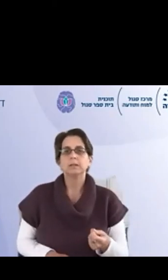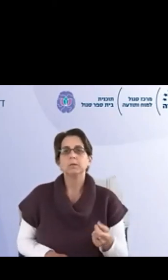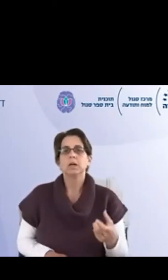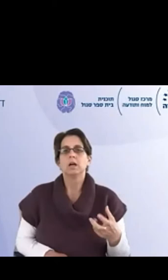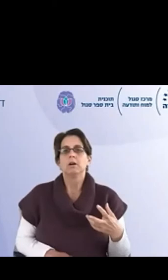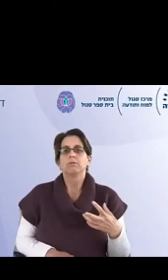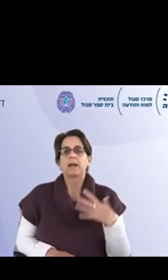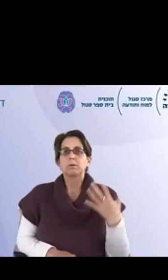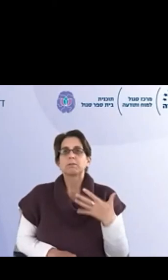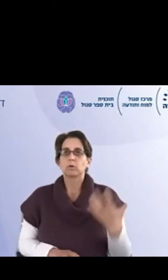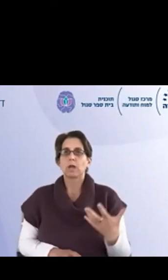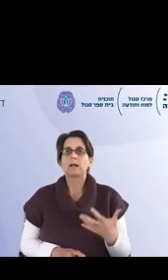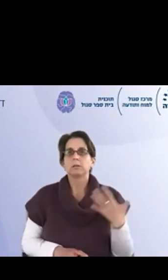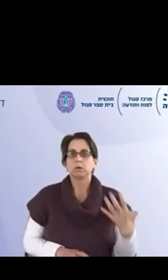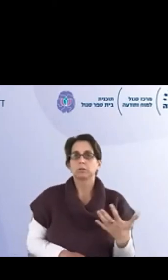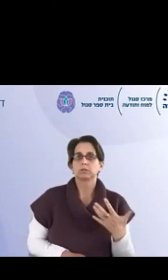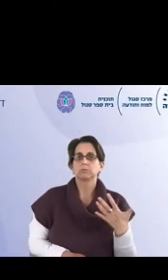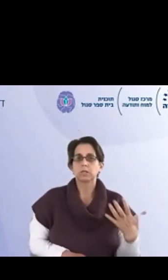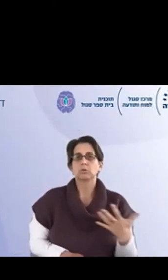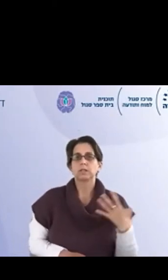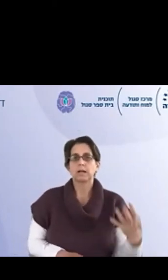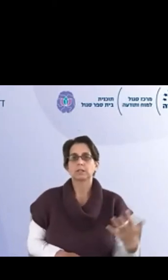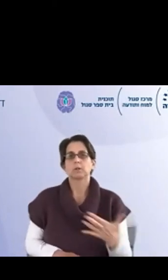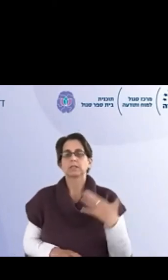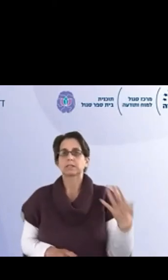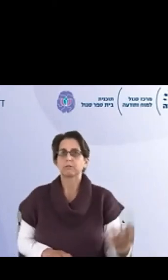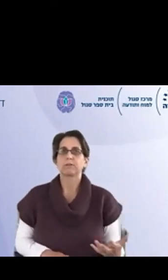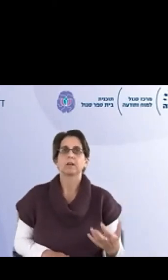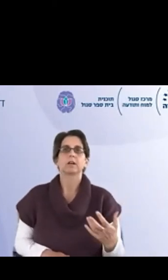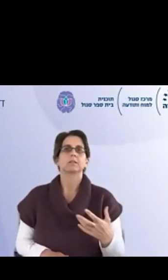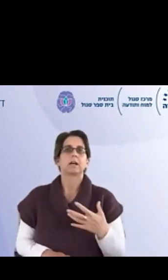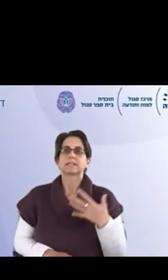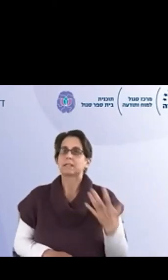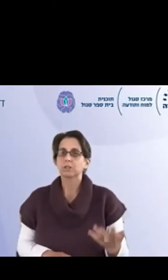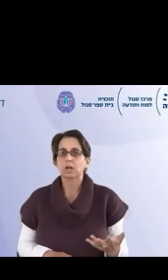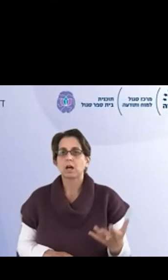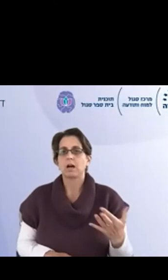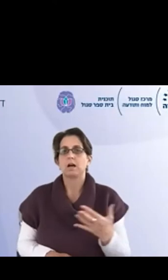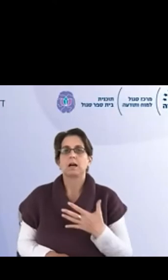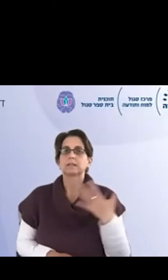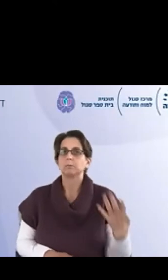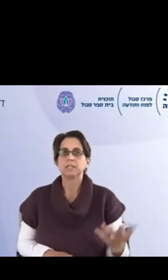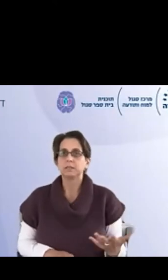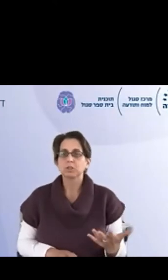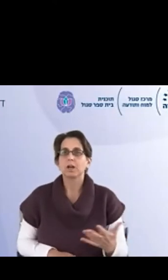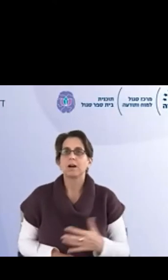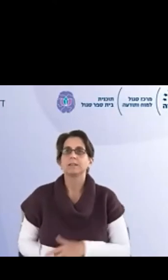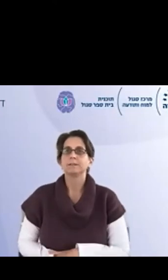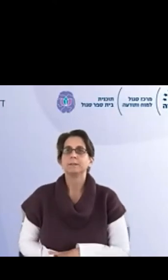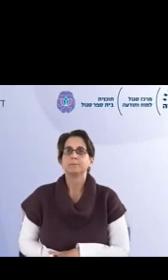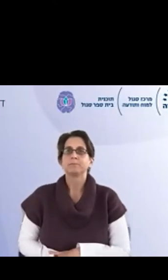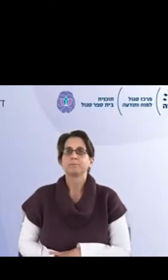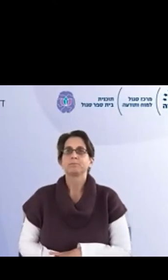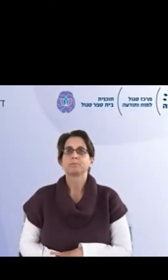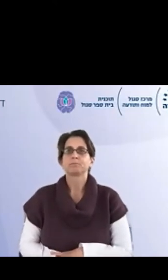חיישנים, והאם הם עזרו לך ללמוד משהו חדש על בית הספר, על הצוות שלך, על התלמידים שלך?